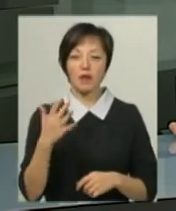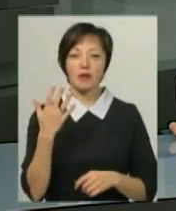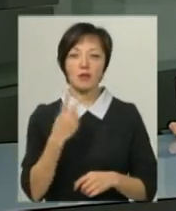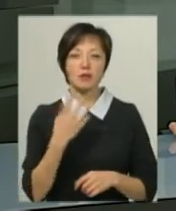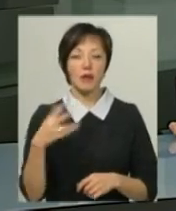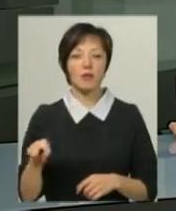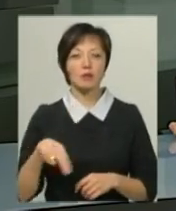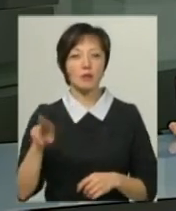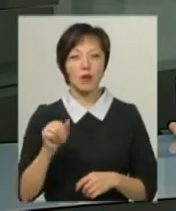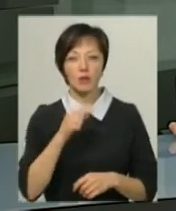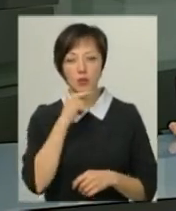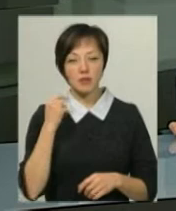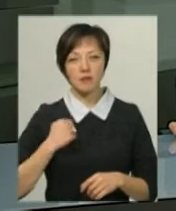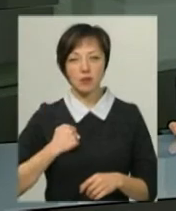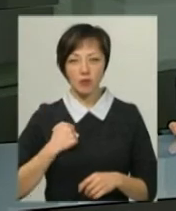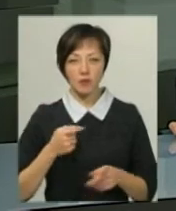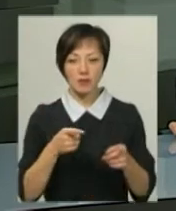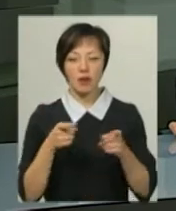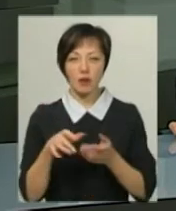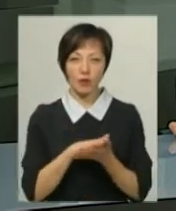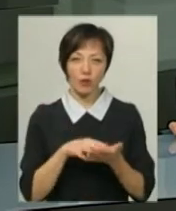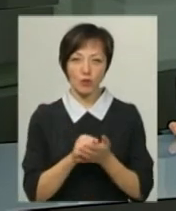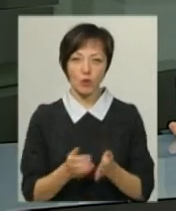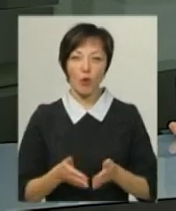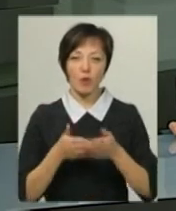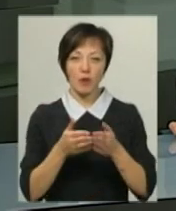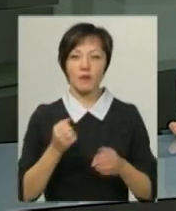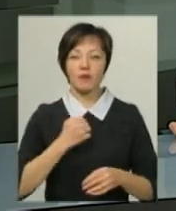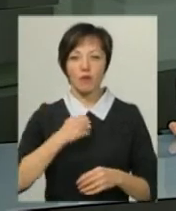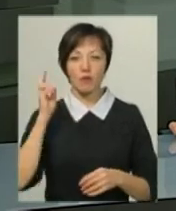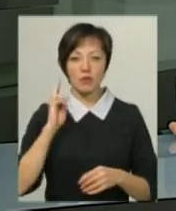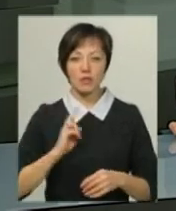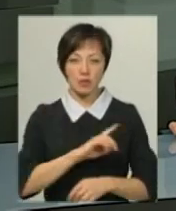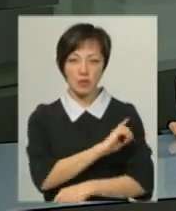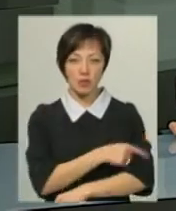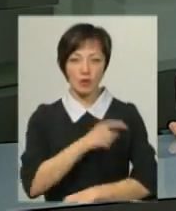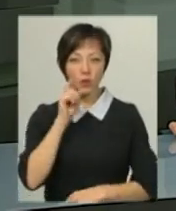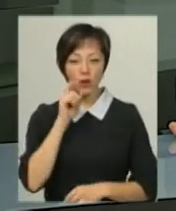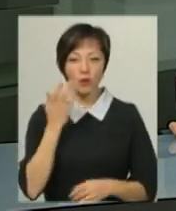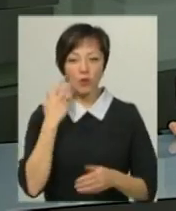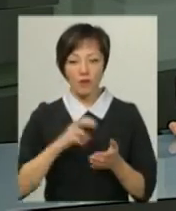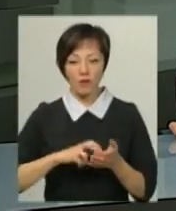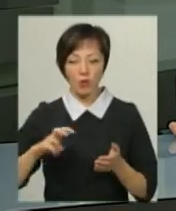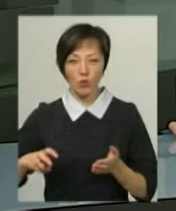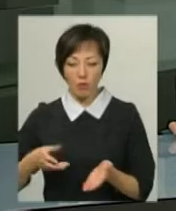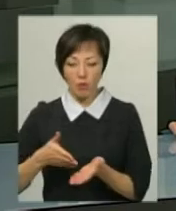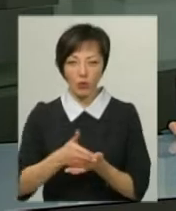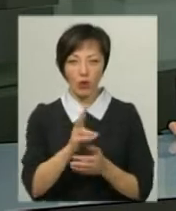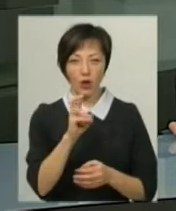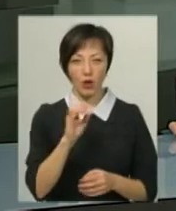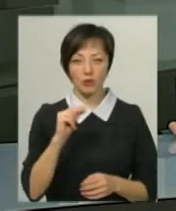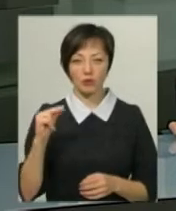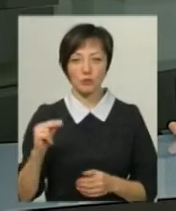листопада російські військові стріляли на ураження по кораблях військово-морських сил України, коли ті виходили із Кершинської протоки.